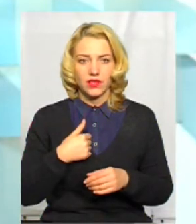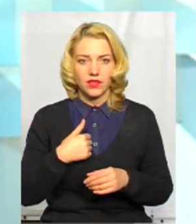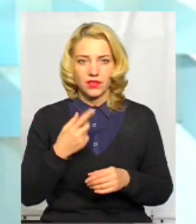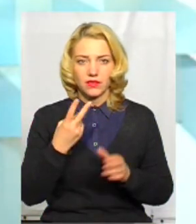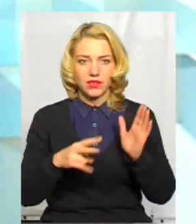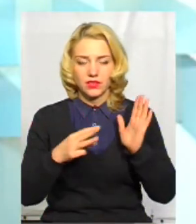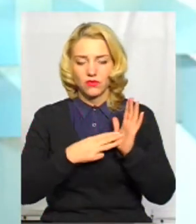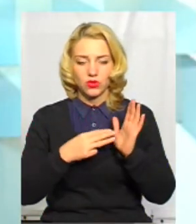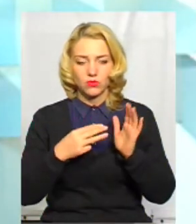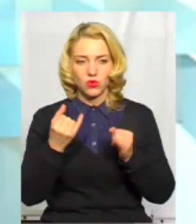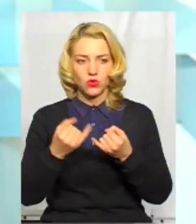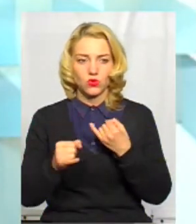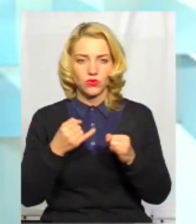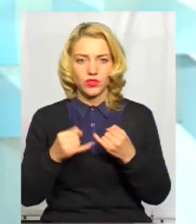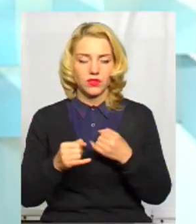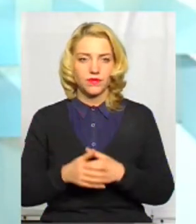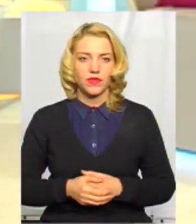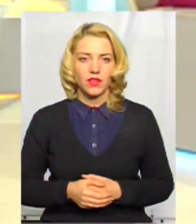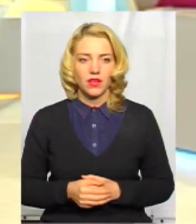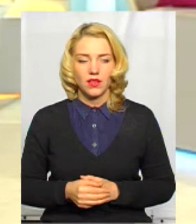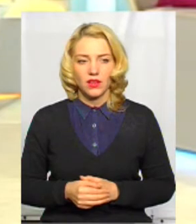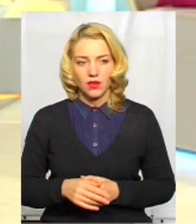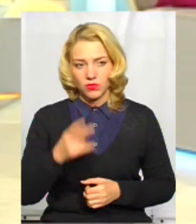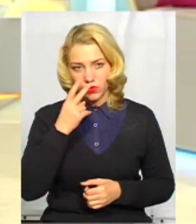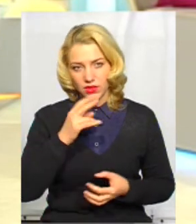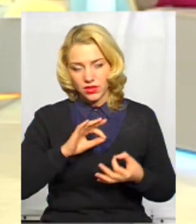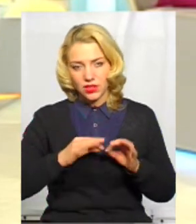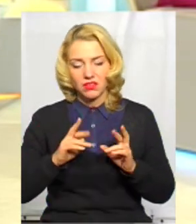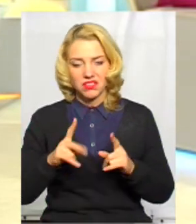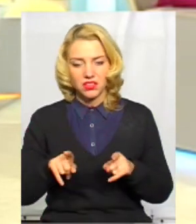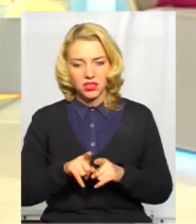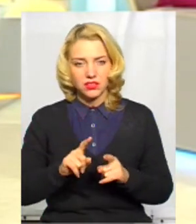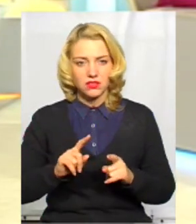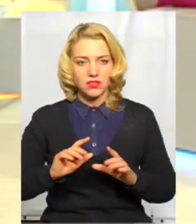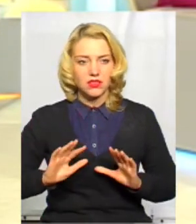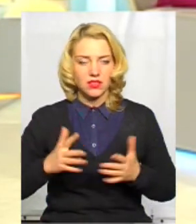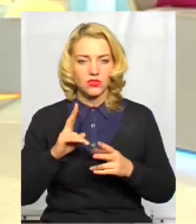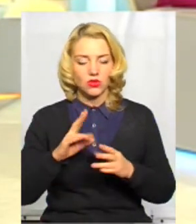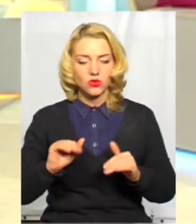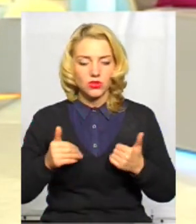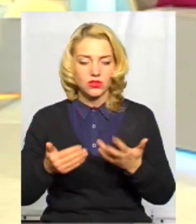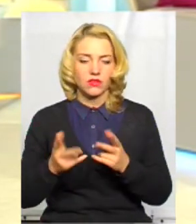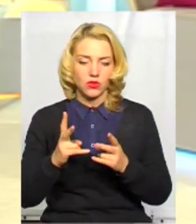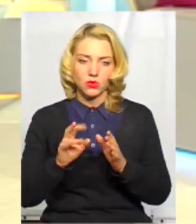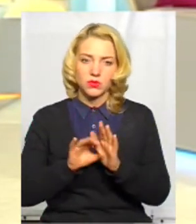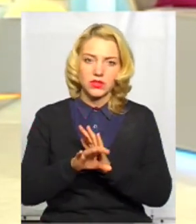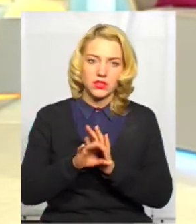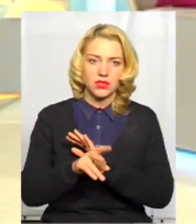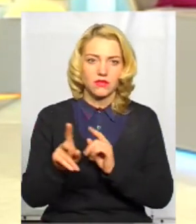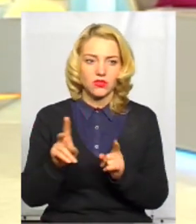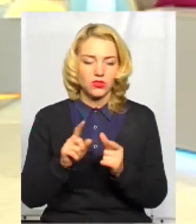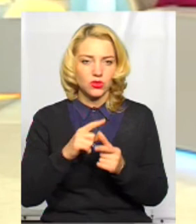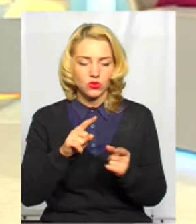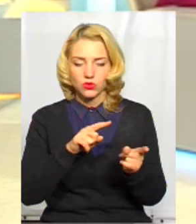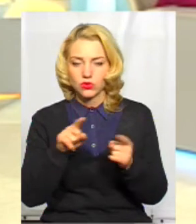Це було 28 жовтня, якщо я не помиляюся. А поділіться, будь ласка, деталями. От як так сталося? Хто ініціював? Це була ваша ініціатива? Хтось підказав? Хтось